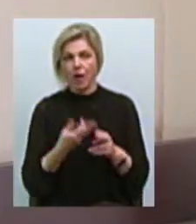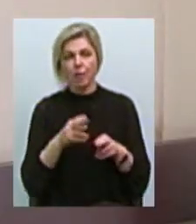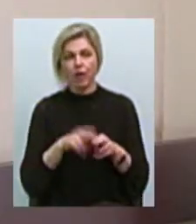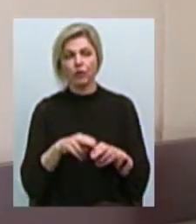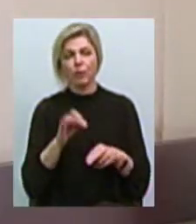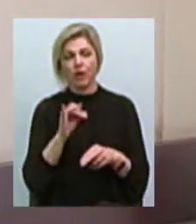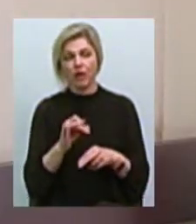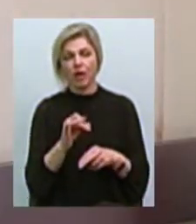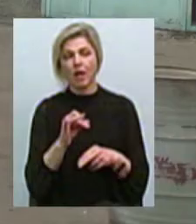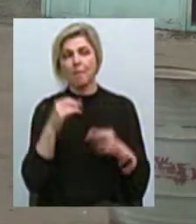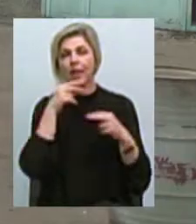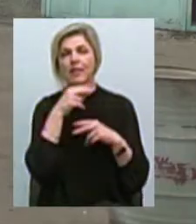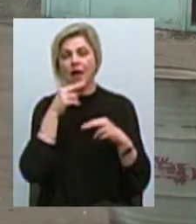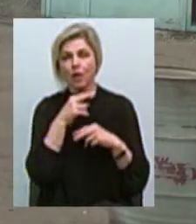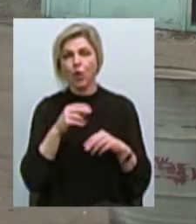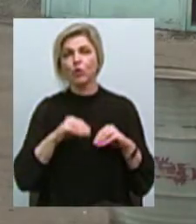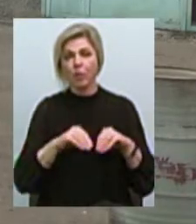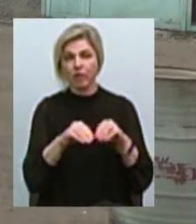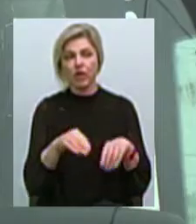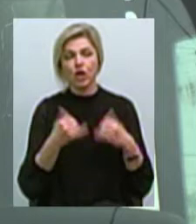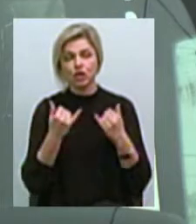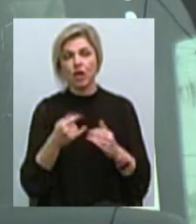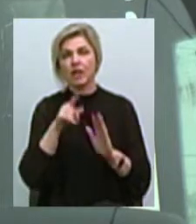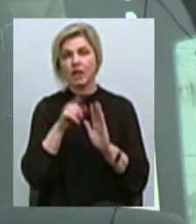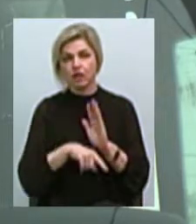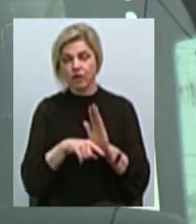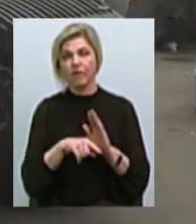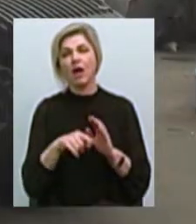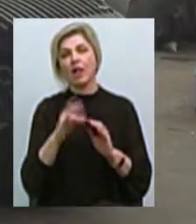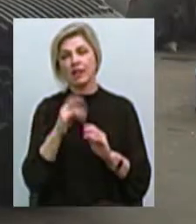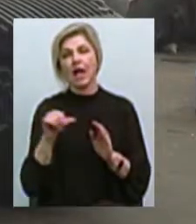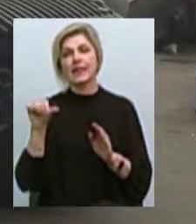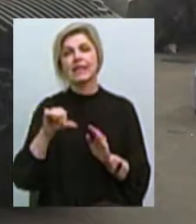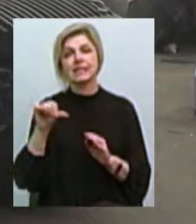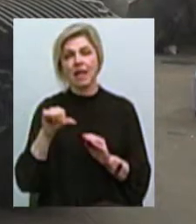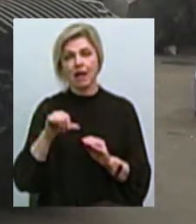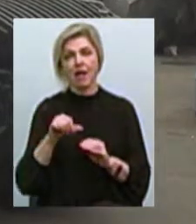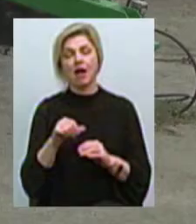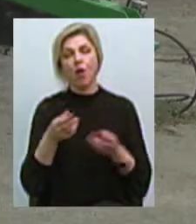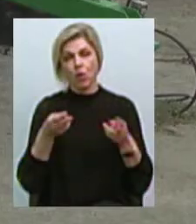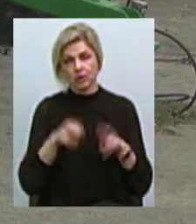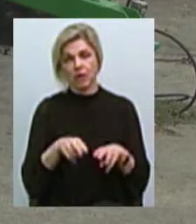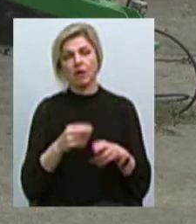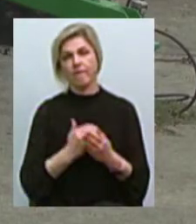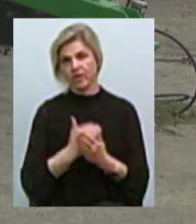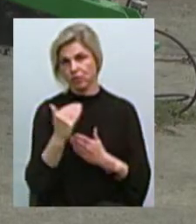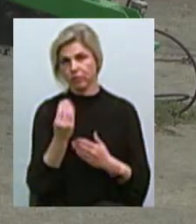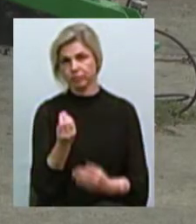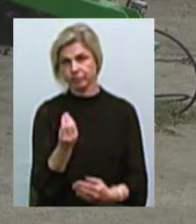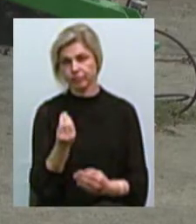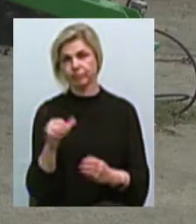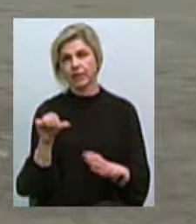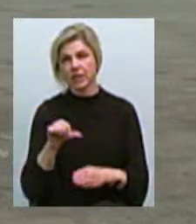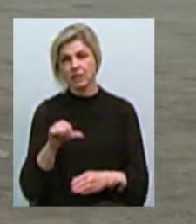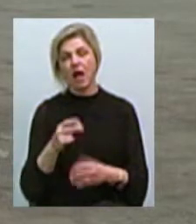добрива, хоча зараз дещо вона спала, на дизельне пальне, ви знаєте, що вона залишається достатньо високою. В